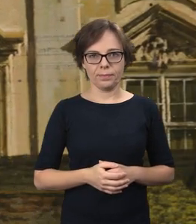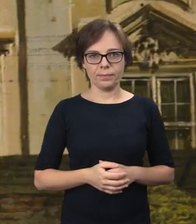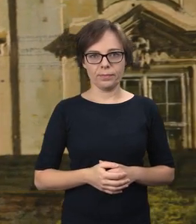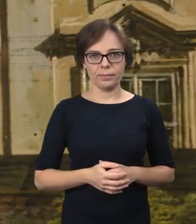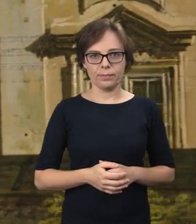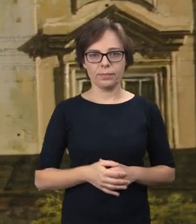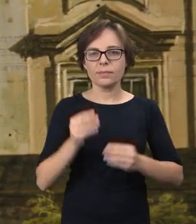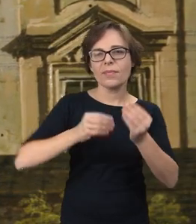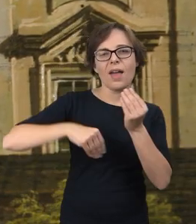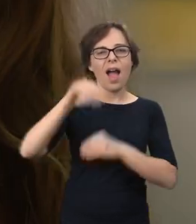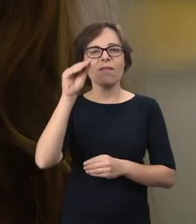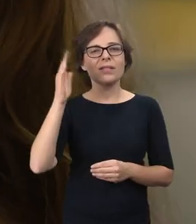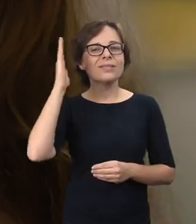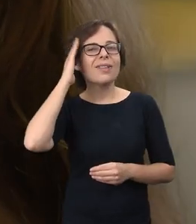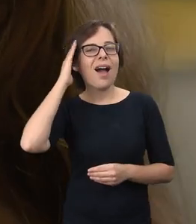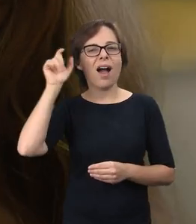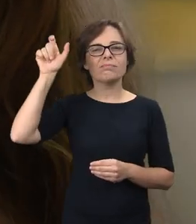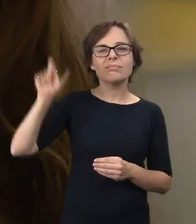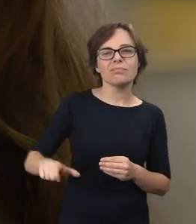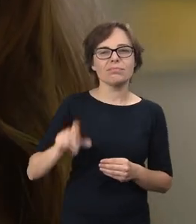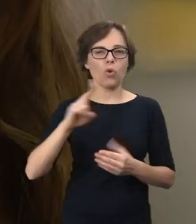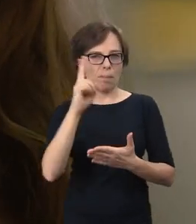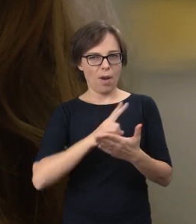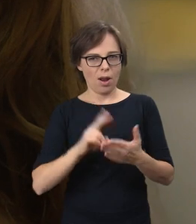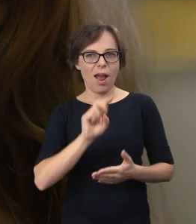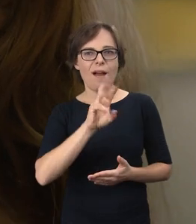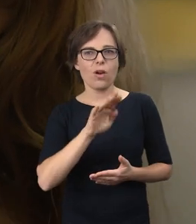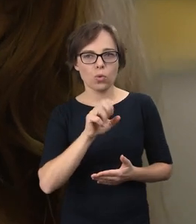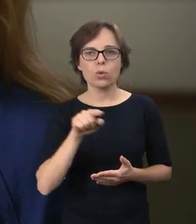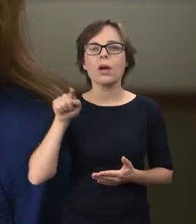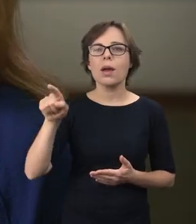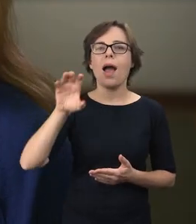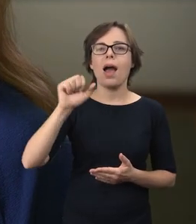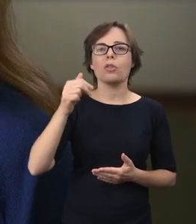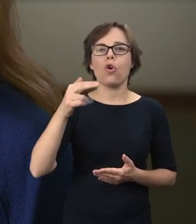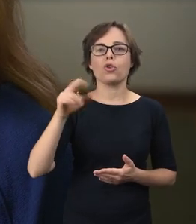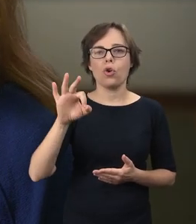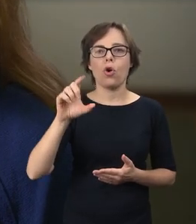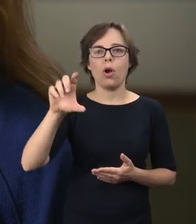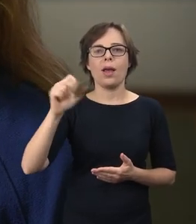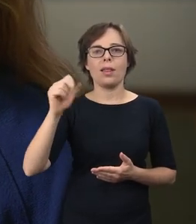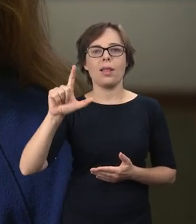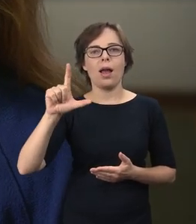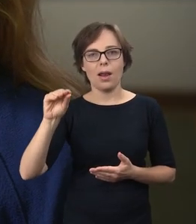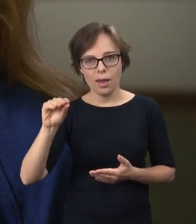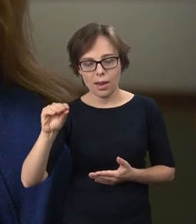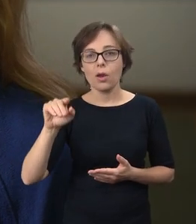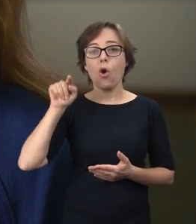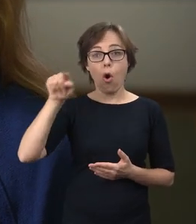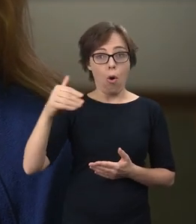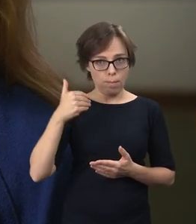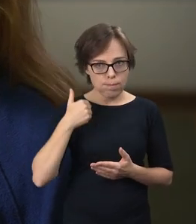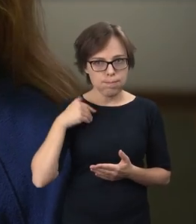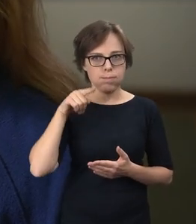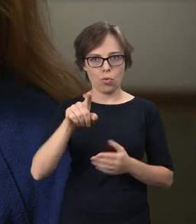Muzyka Najwybitniejszym weducistą XVIII wiecznej Wenecji był Antonio Canale, zwany Canaletto. Prowadził